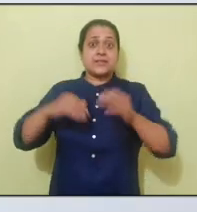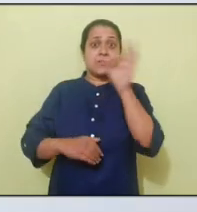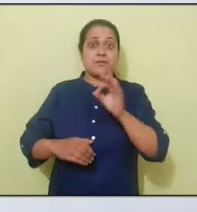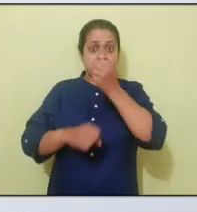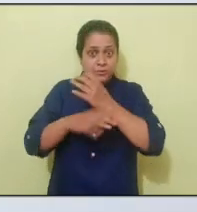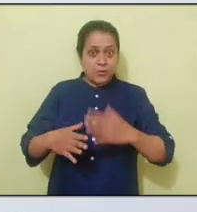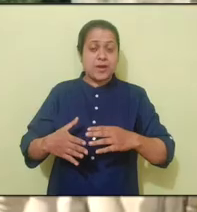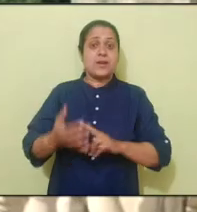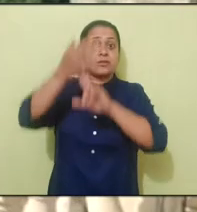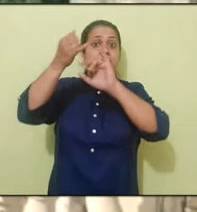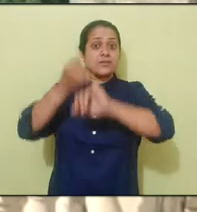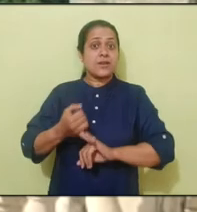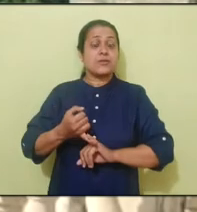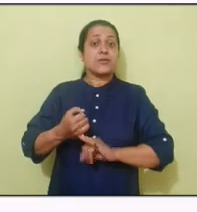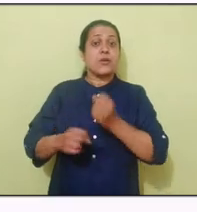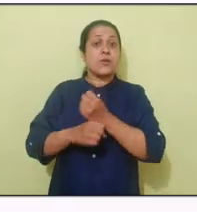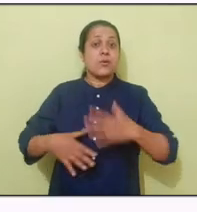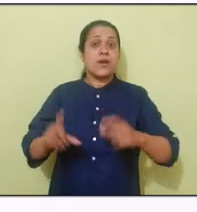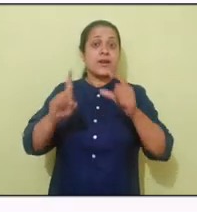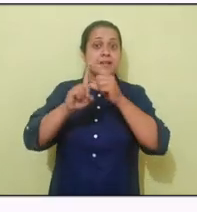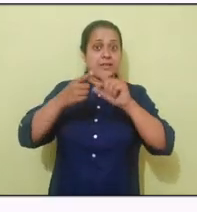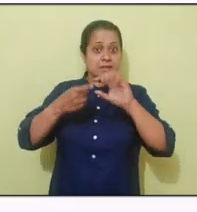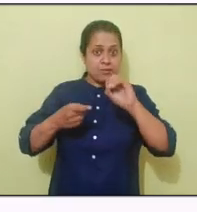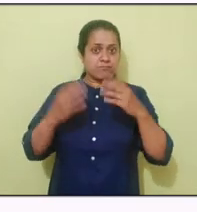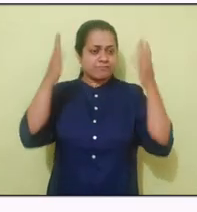नौत और साउट गोवा की तरफ से सलाम